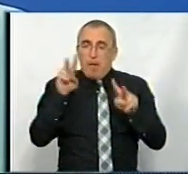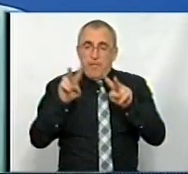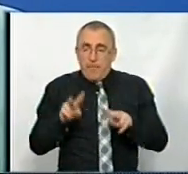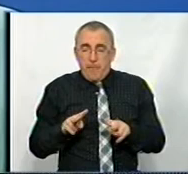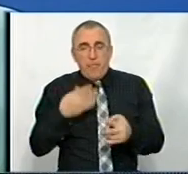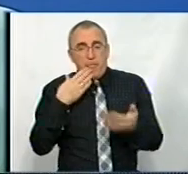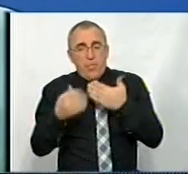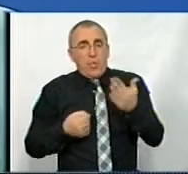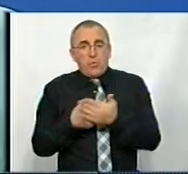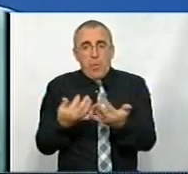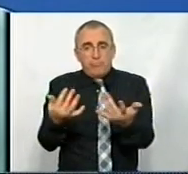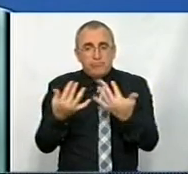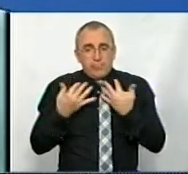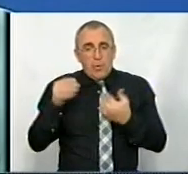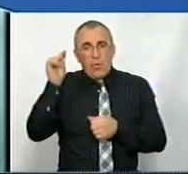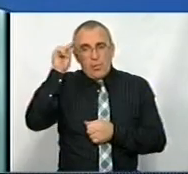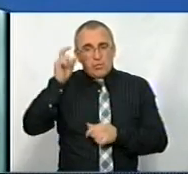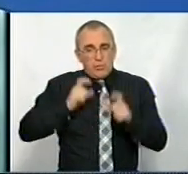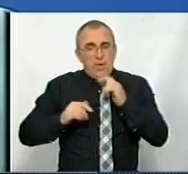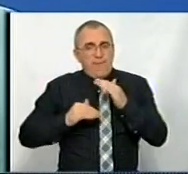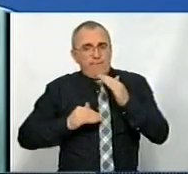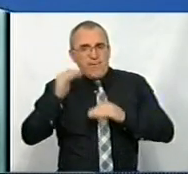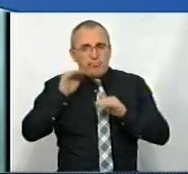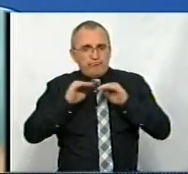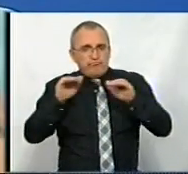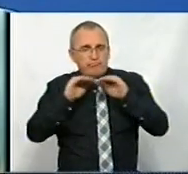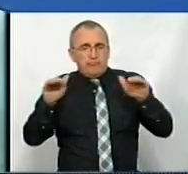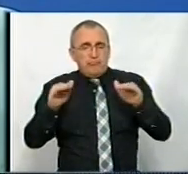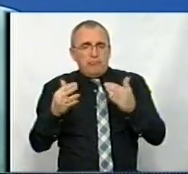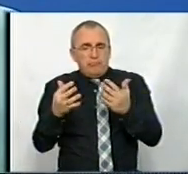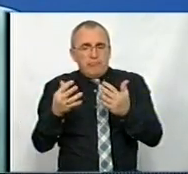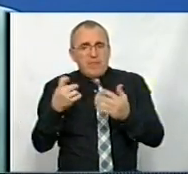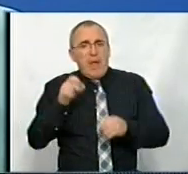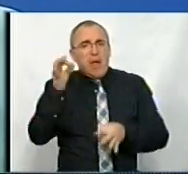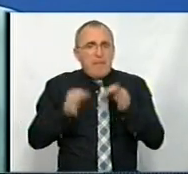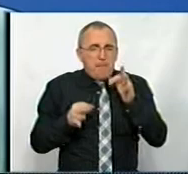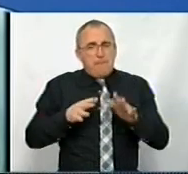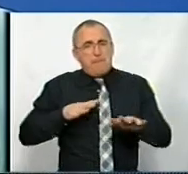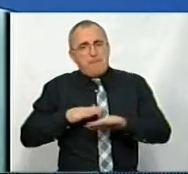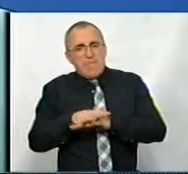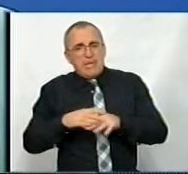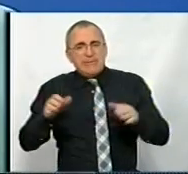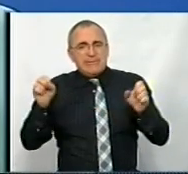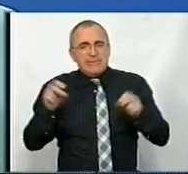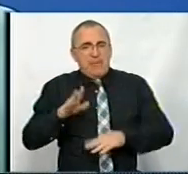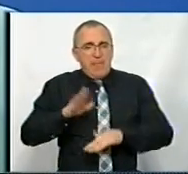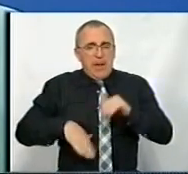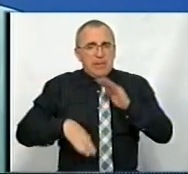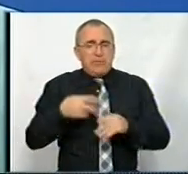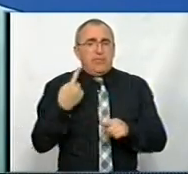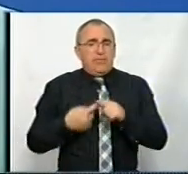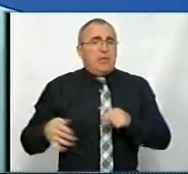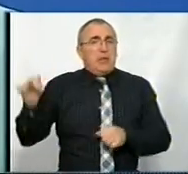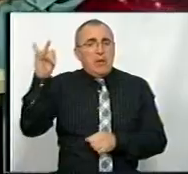підходи до набору студентів у бік вищих критеріїв, особливо на природничі, на математичні спеціальності, адже це